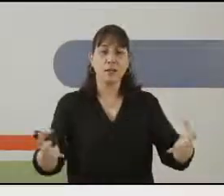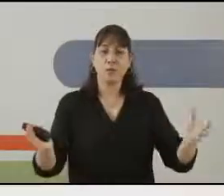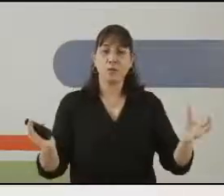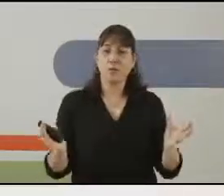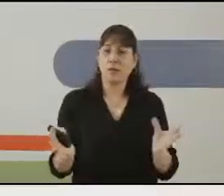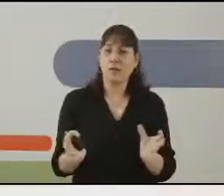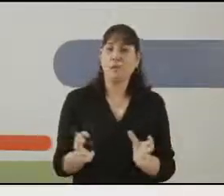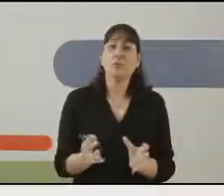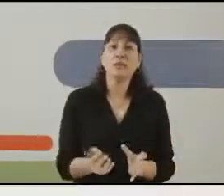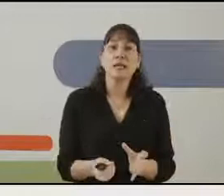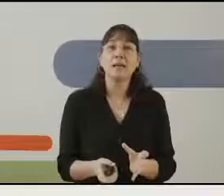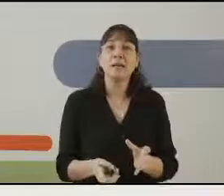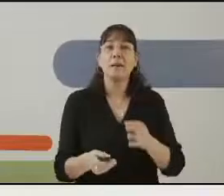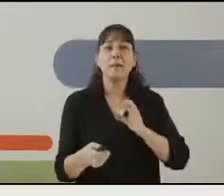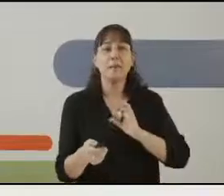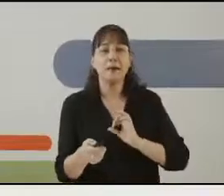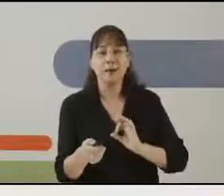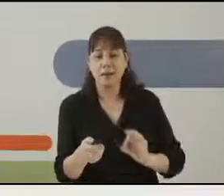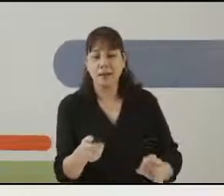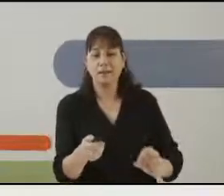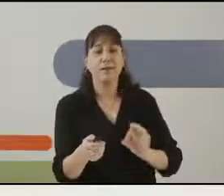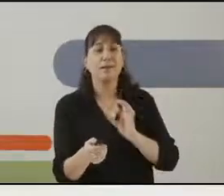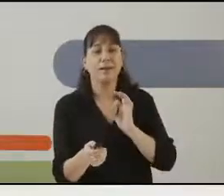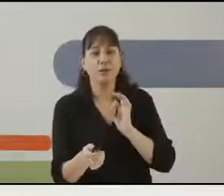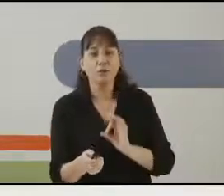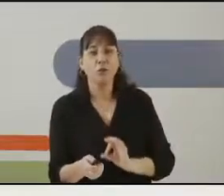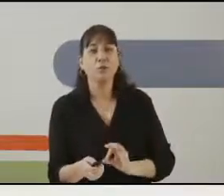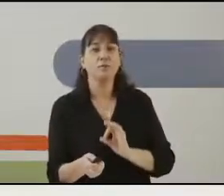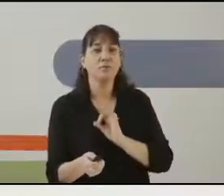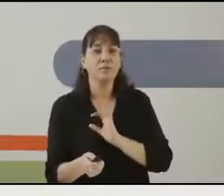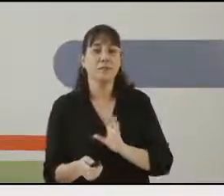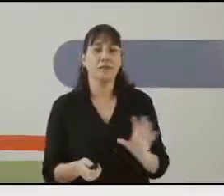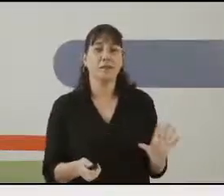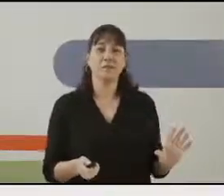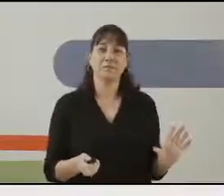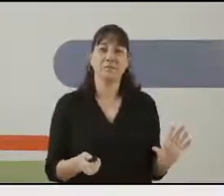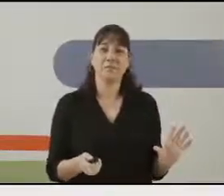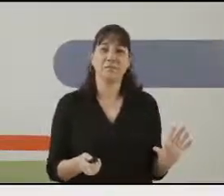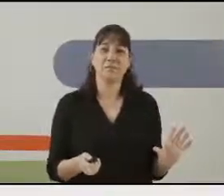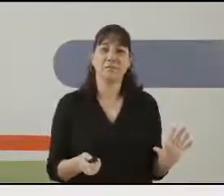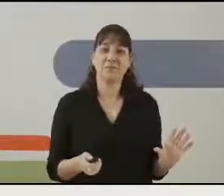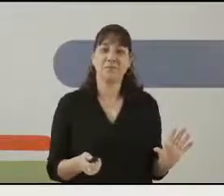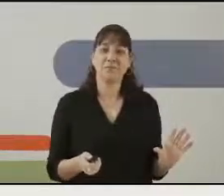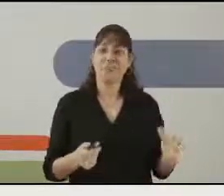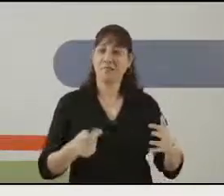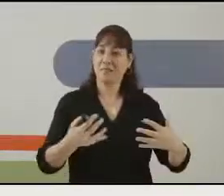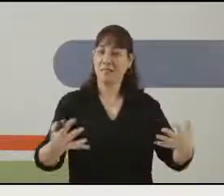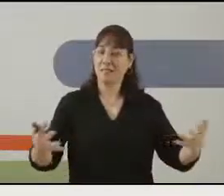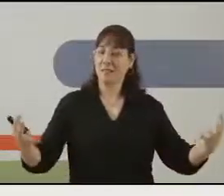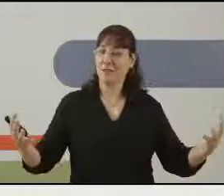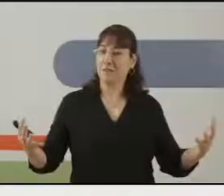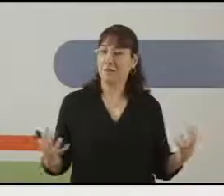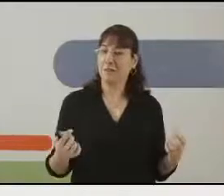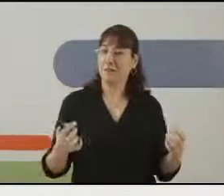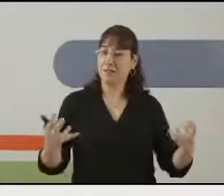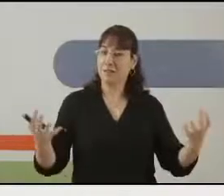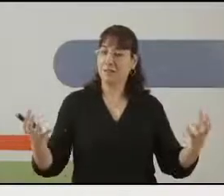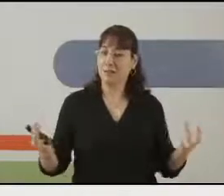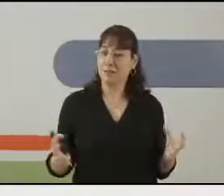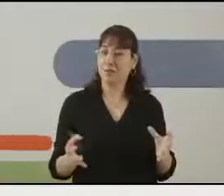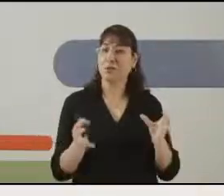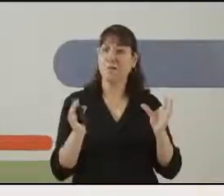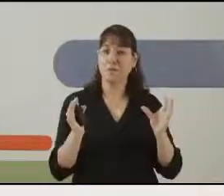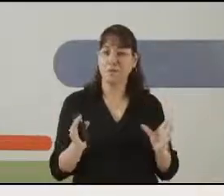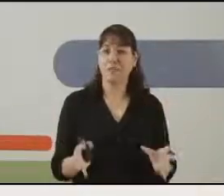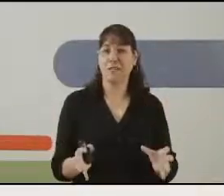מצרפת את כולם ויוצרת לי מרק כתום טעים אספתי את הפריטים